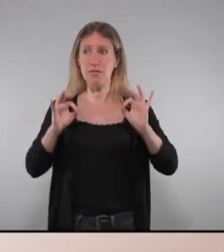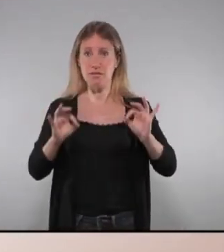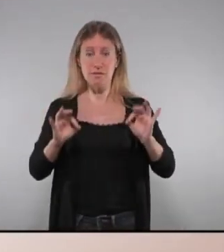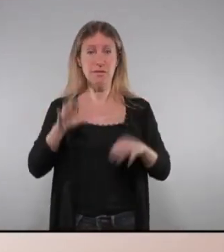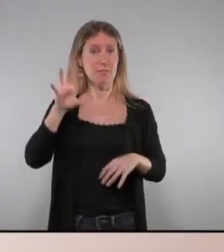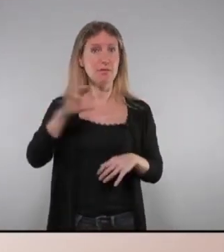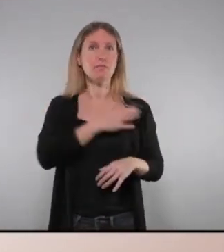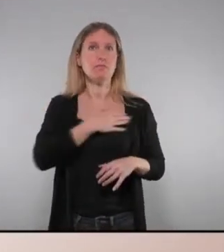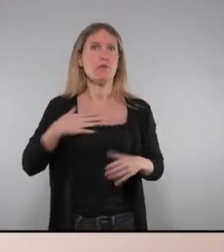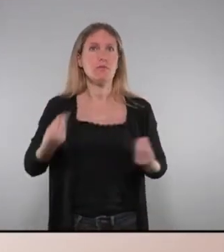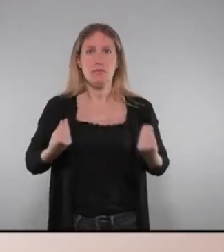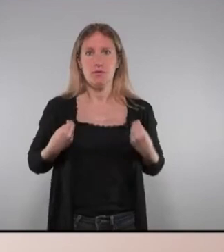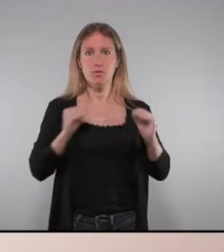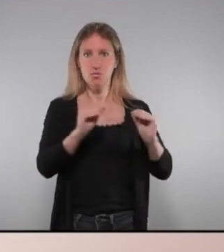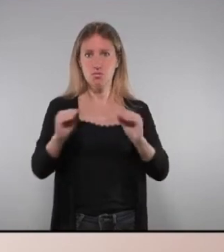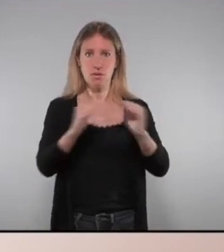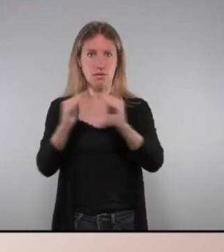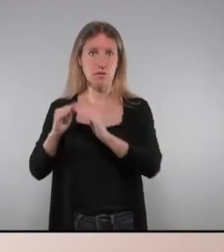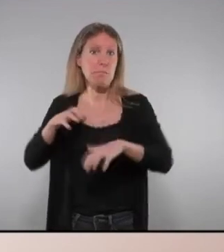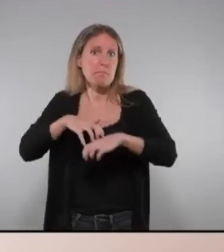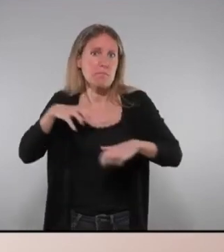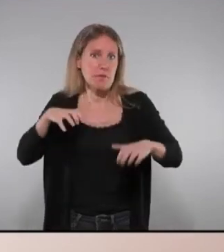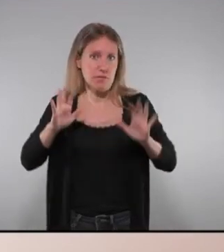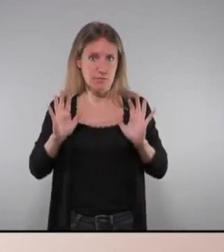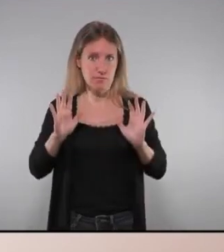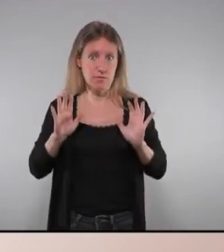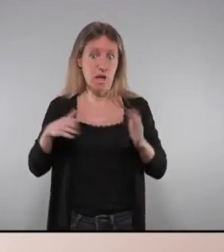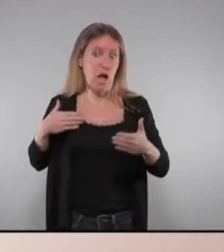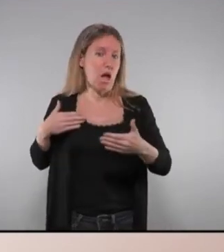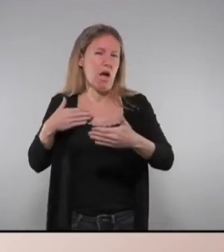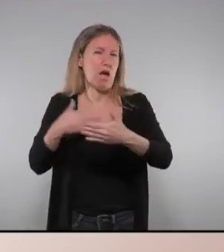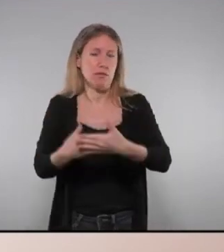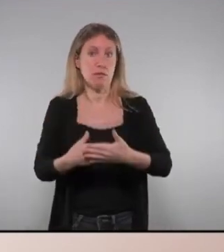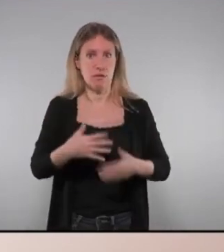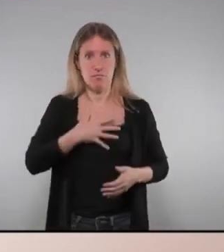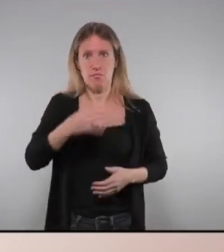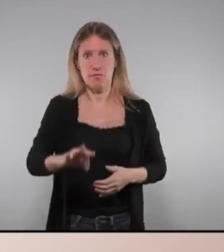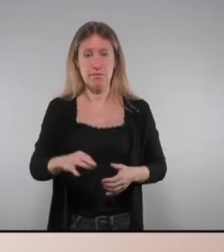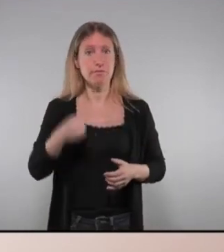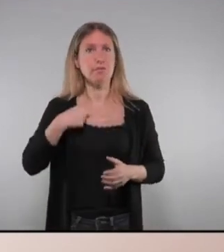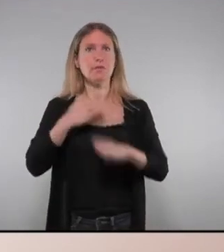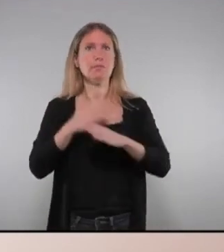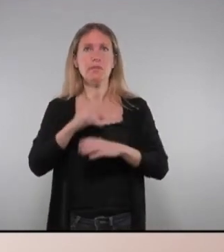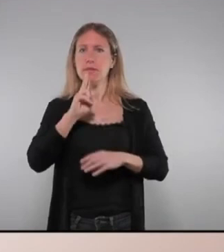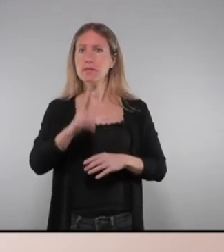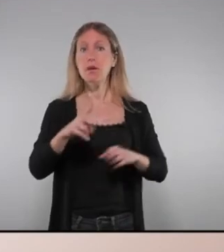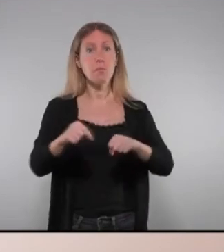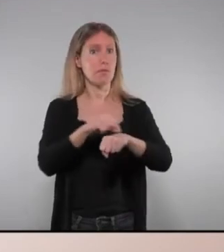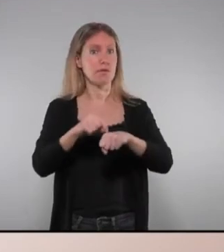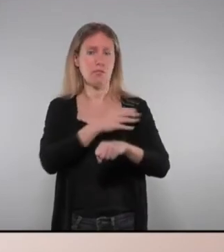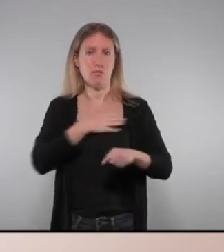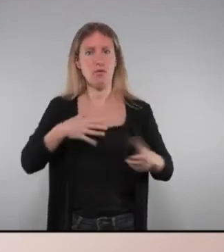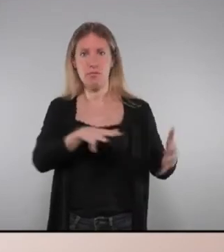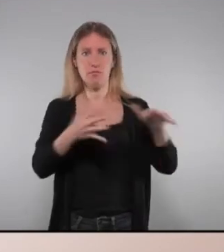volen viure a les seves llars la majoria fins a darrere hora fins que puguin i nosaltres el que estem dient sempre i són les polítiques que volem